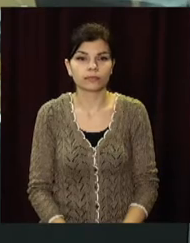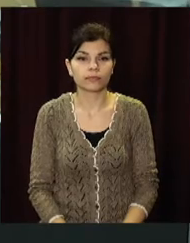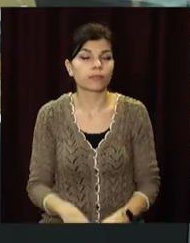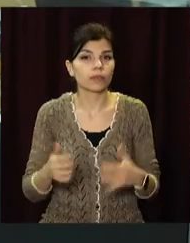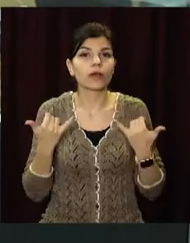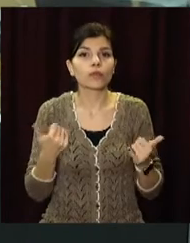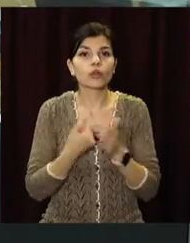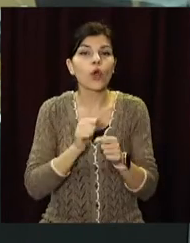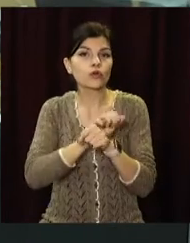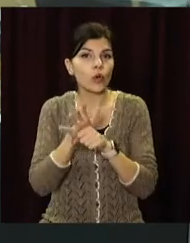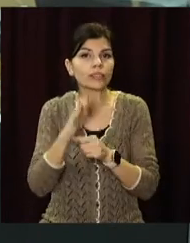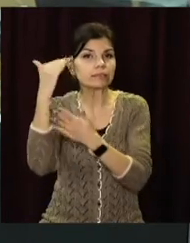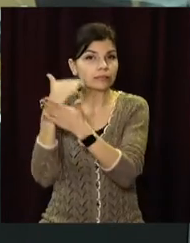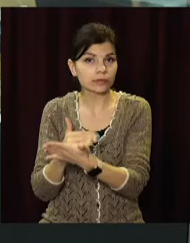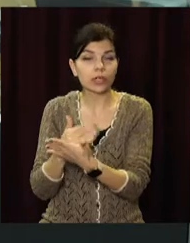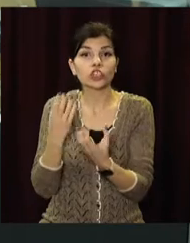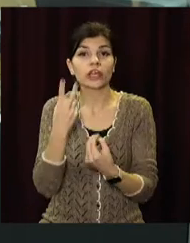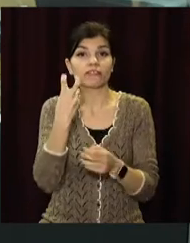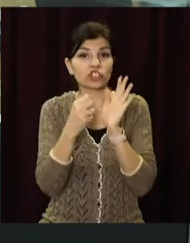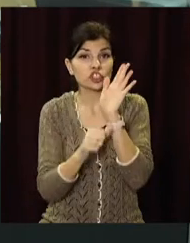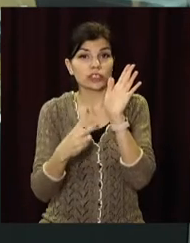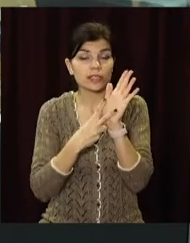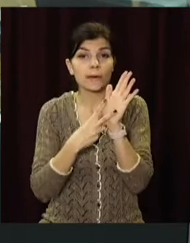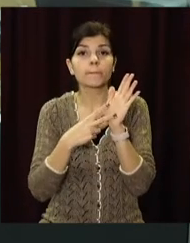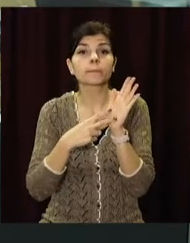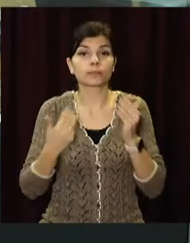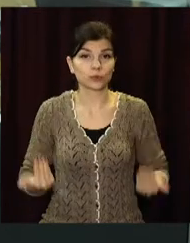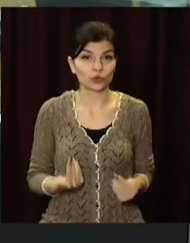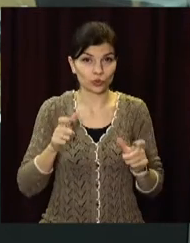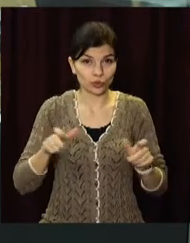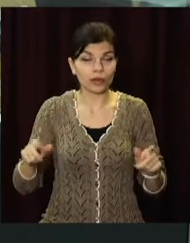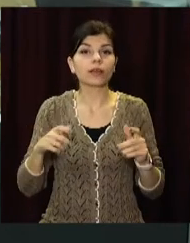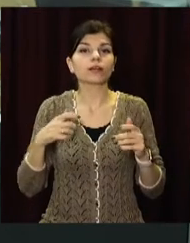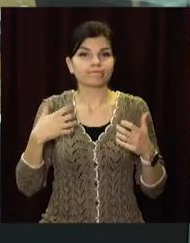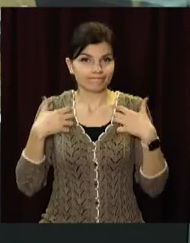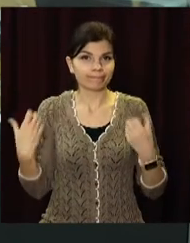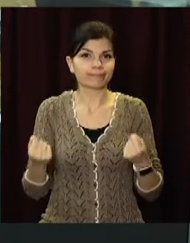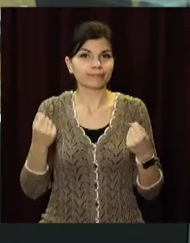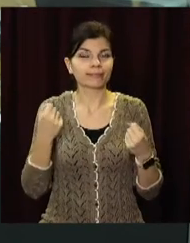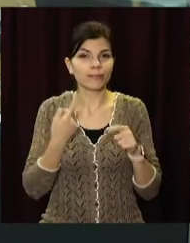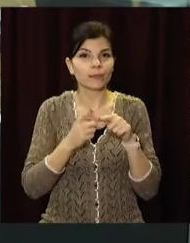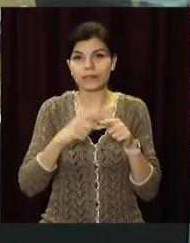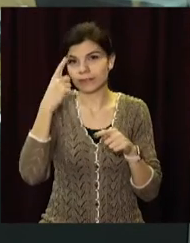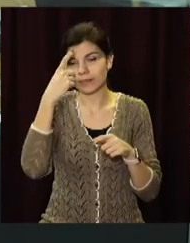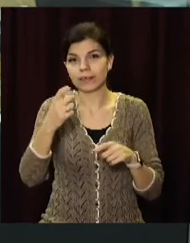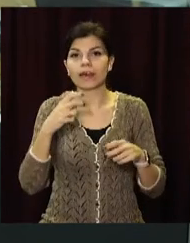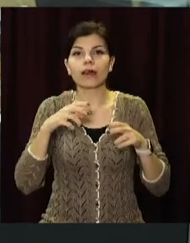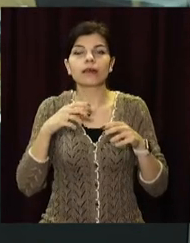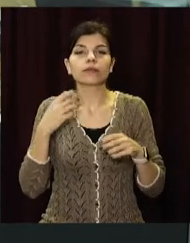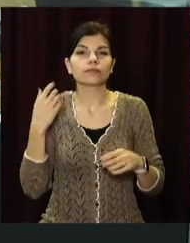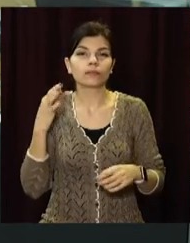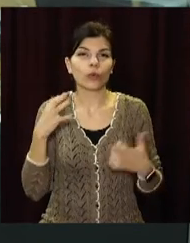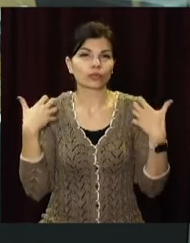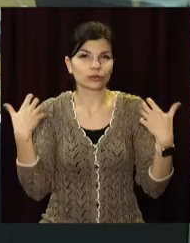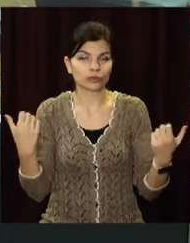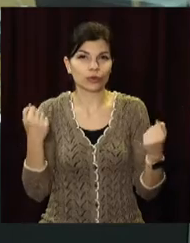Тепер до ковідної статистики. Ще 267 мешканців Дніпропетровщини подолали коронавірус. Про це повідомили в Департаменті охорони здоров